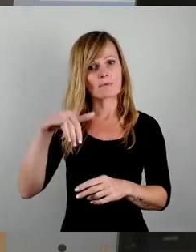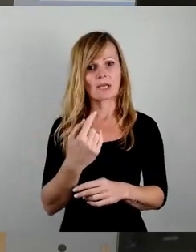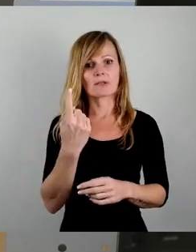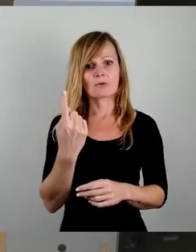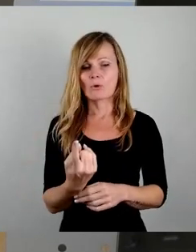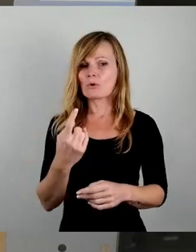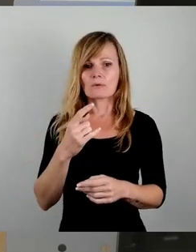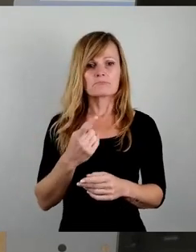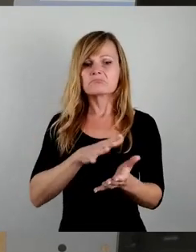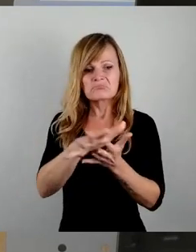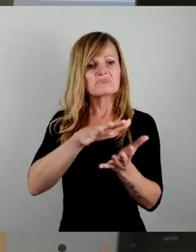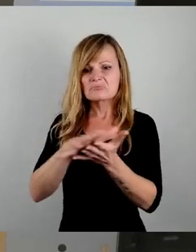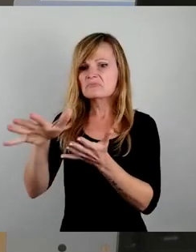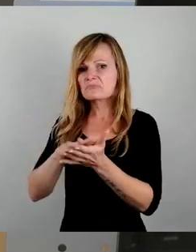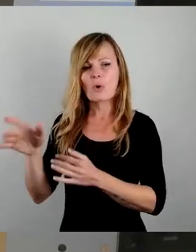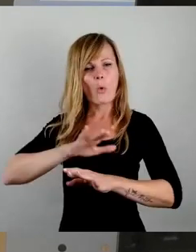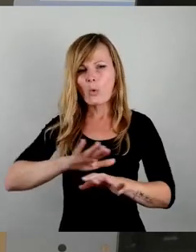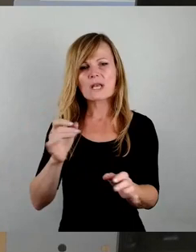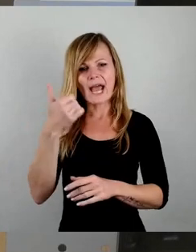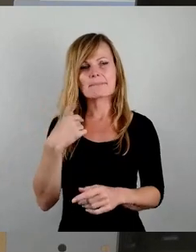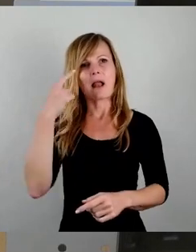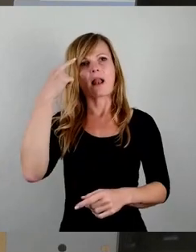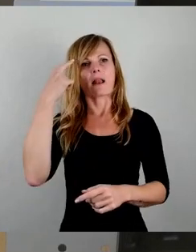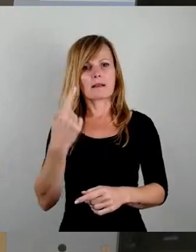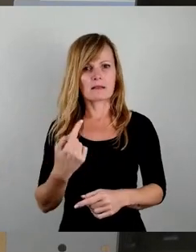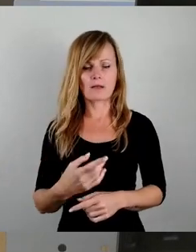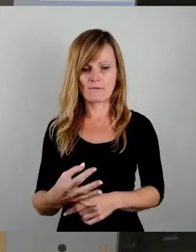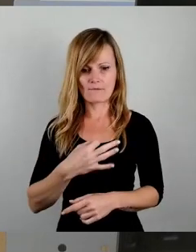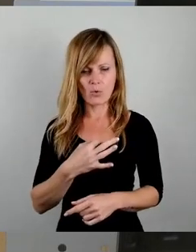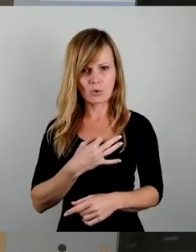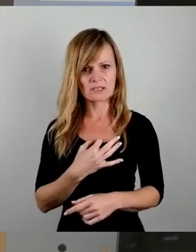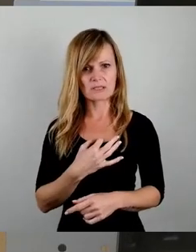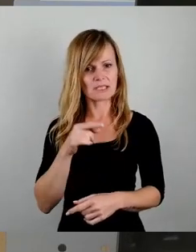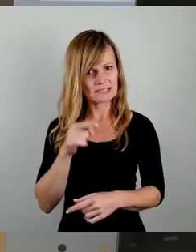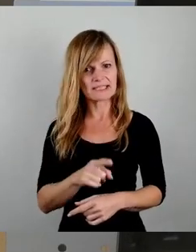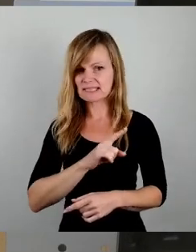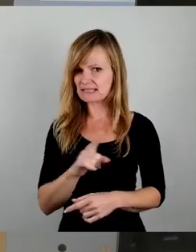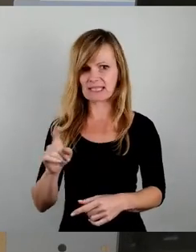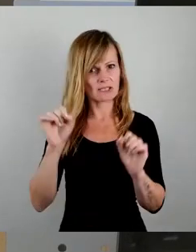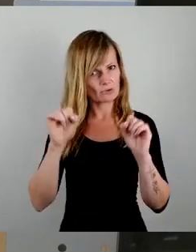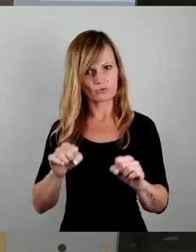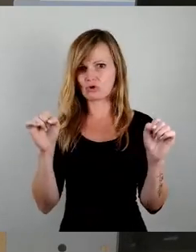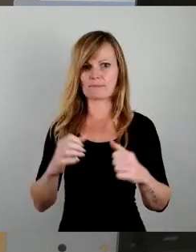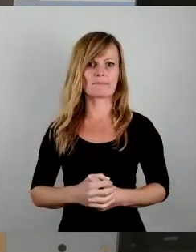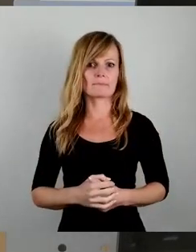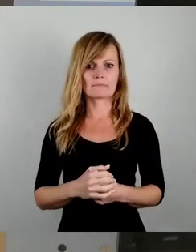Wimpern zu zucken. Wie gesagt, für uns wird es diese, wir werden der Erhöhung nicht zustimmen.